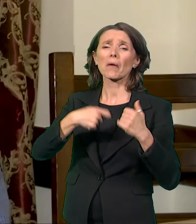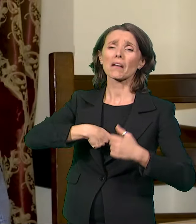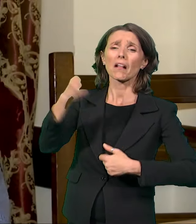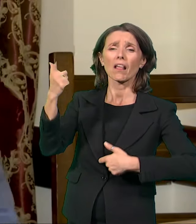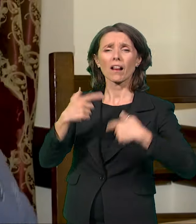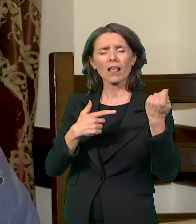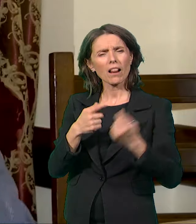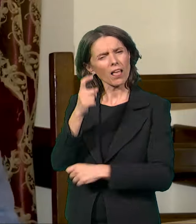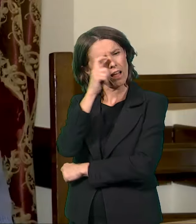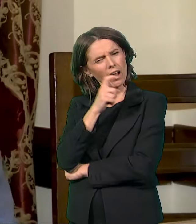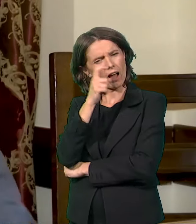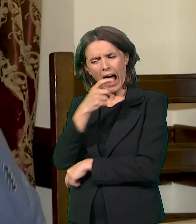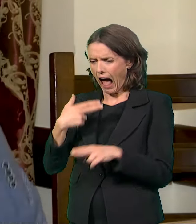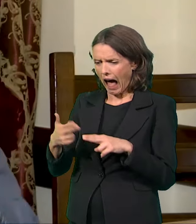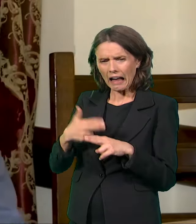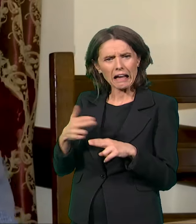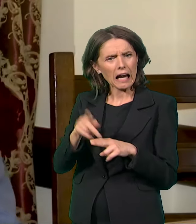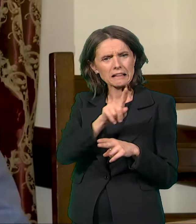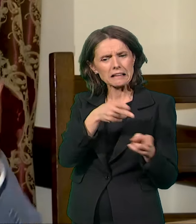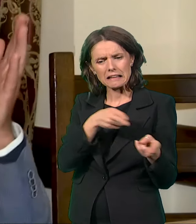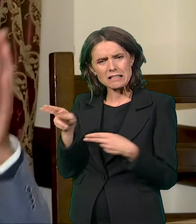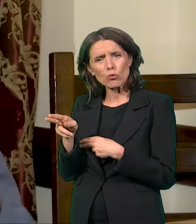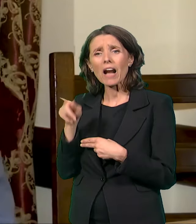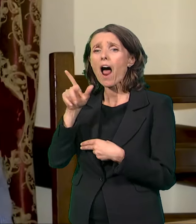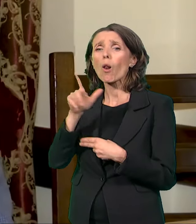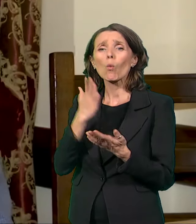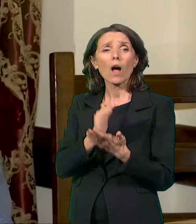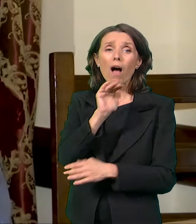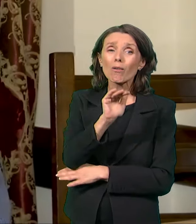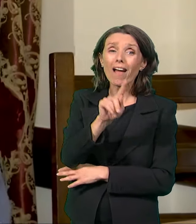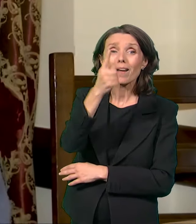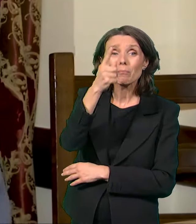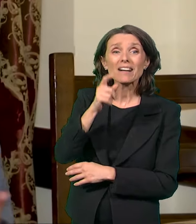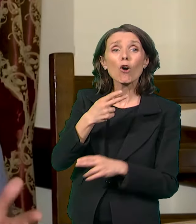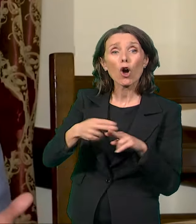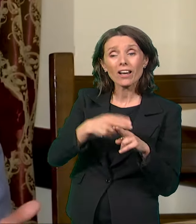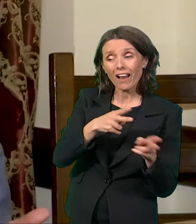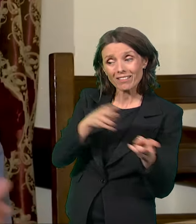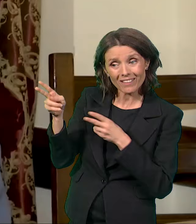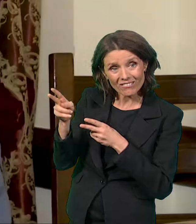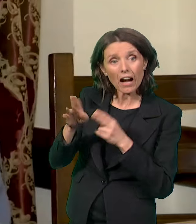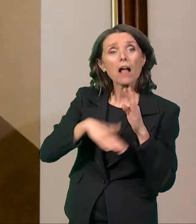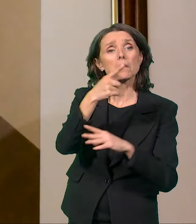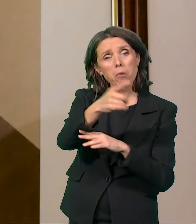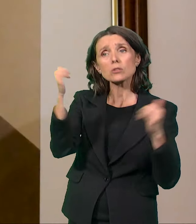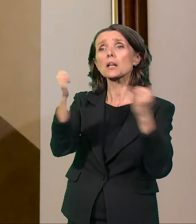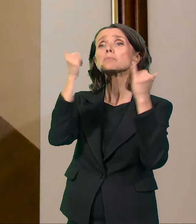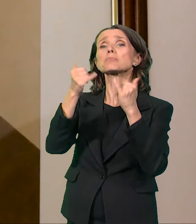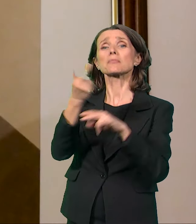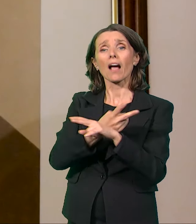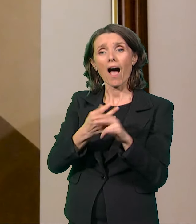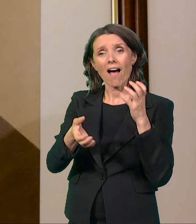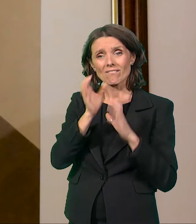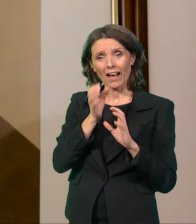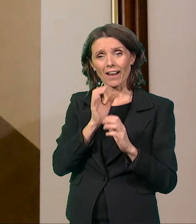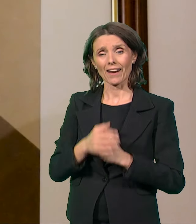vratili kredit, onih je opominjao, prvo vrati kredit, pa onda traši po kafanova. Činjeni su da je Luka bio i